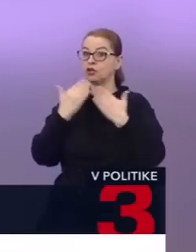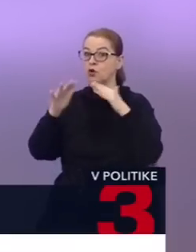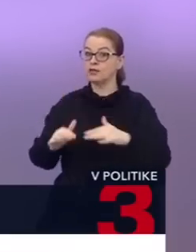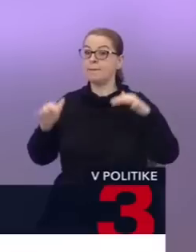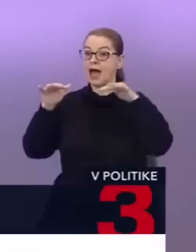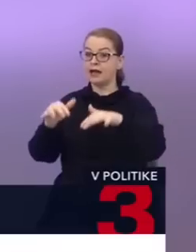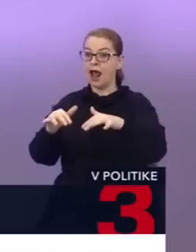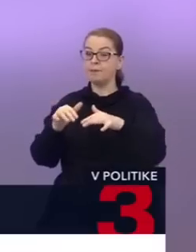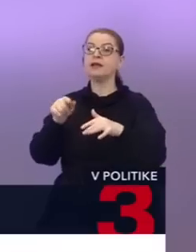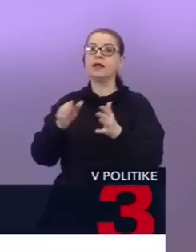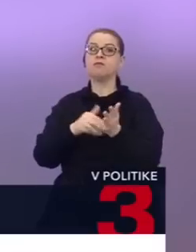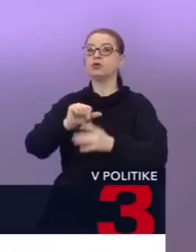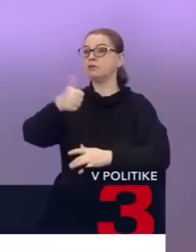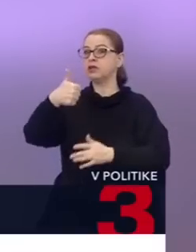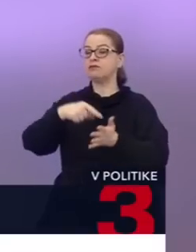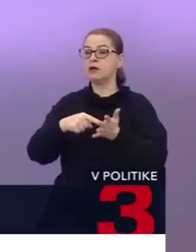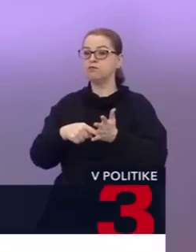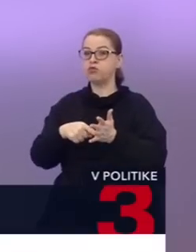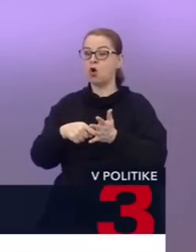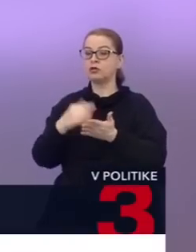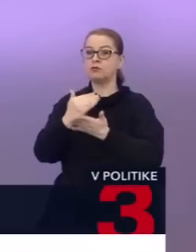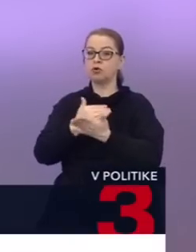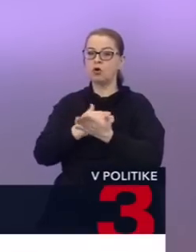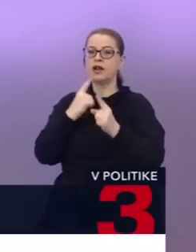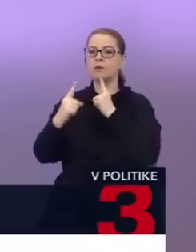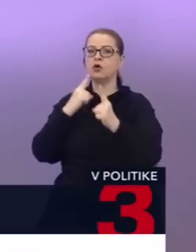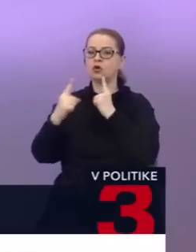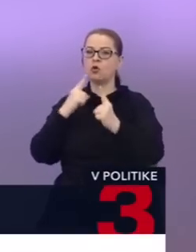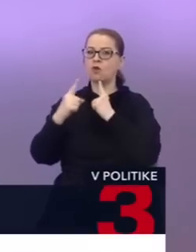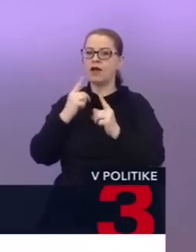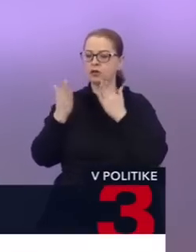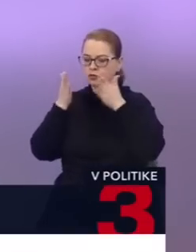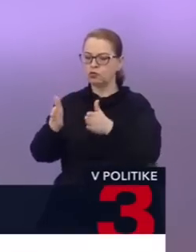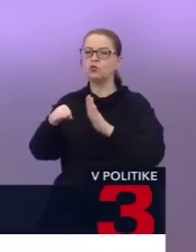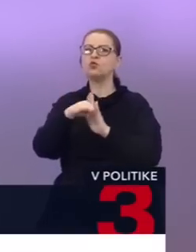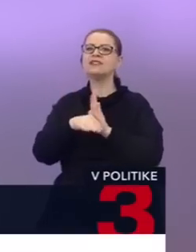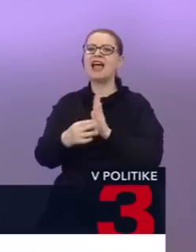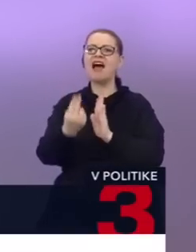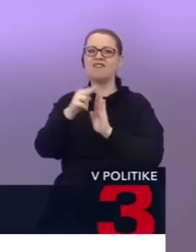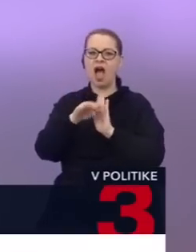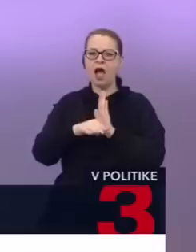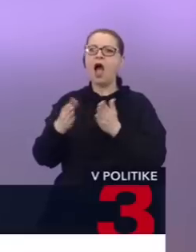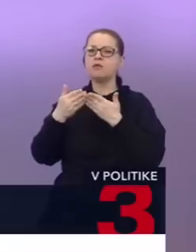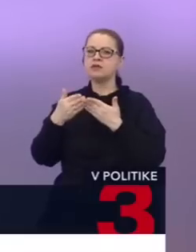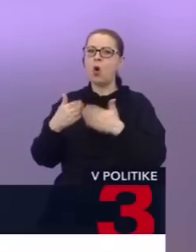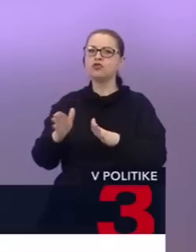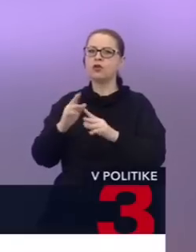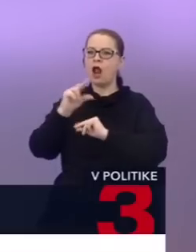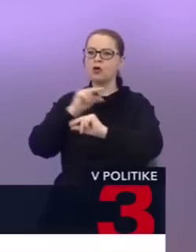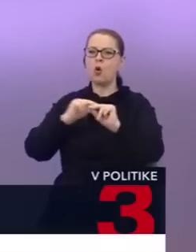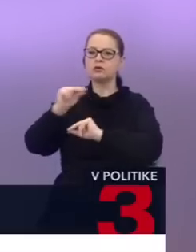kde je potrebné, tam prvý bod na programe je práve rokovanie ústave. Je potrebné, aby sa otvorila vlastne rozpráva.